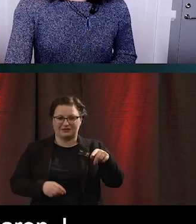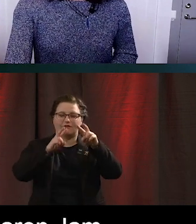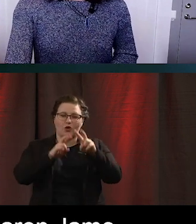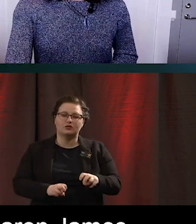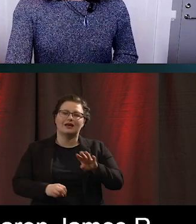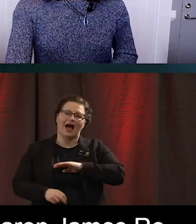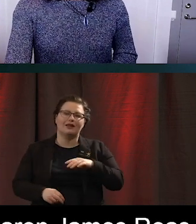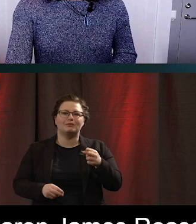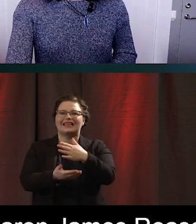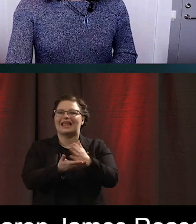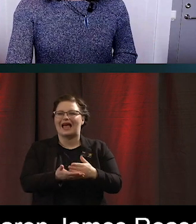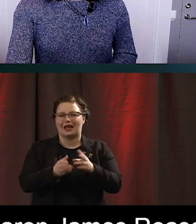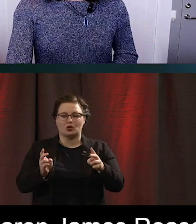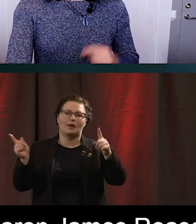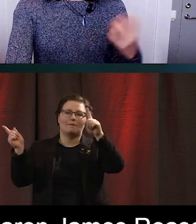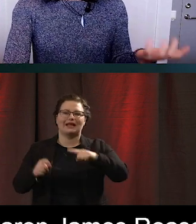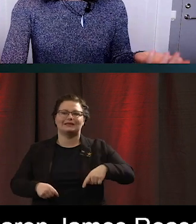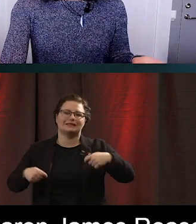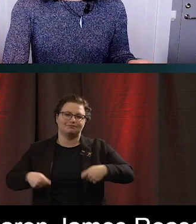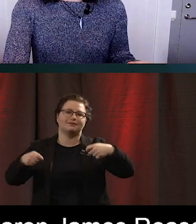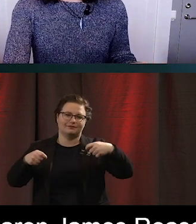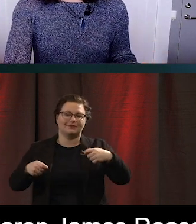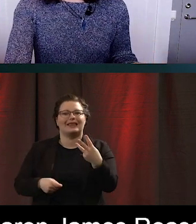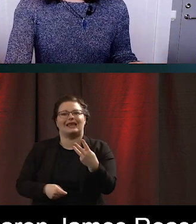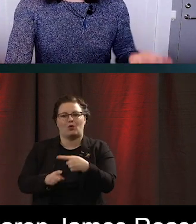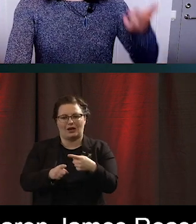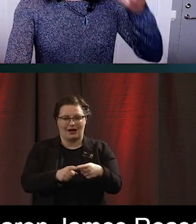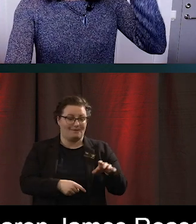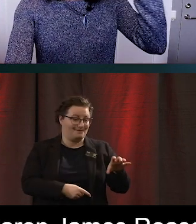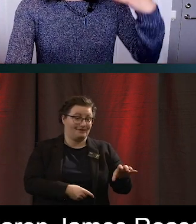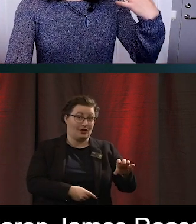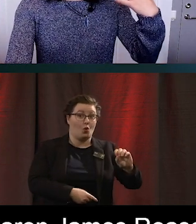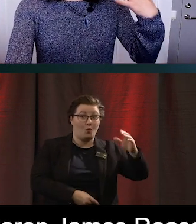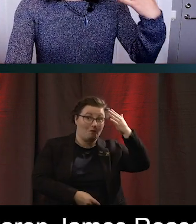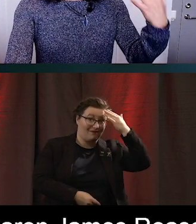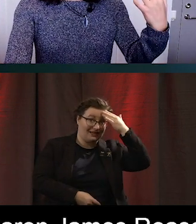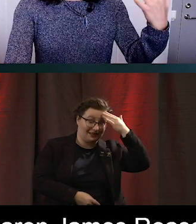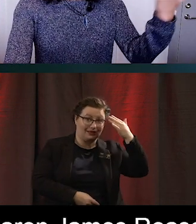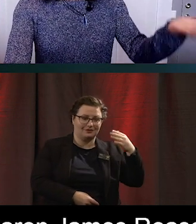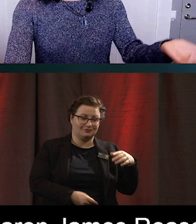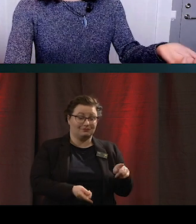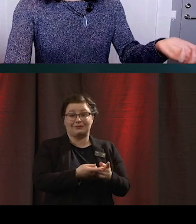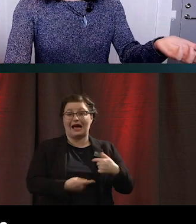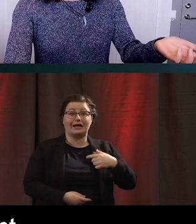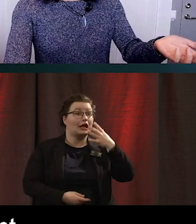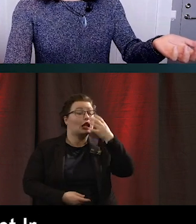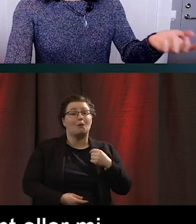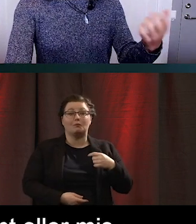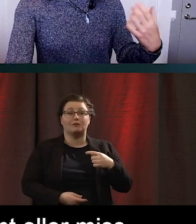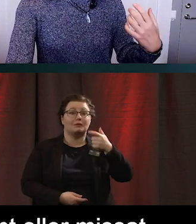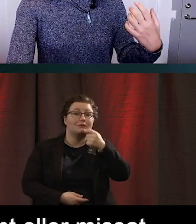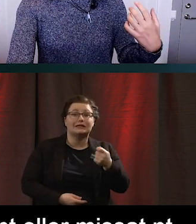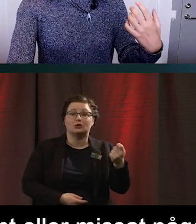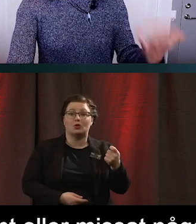i det. För det första så har vi omedvetet felhandlande. Vi har helt enkelt glömt eller missat någonting och